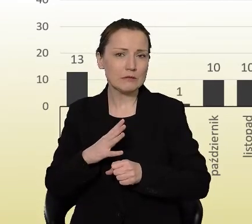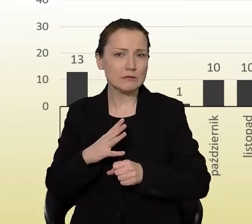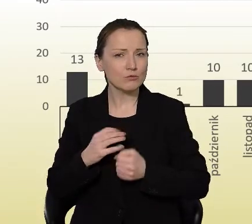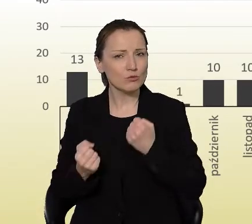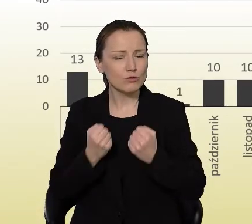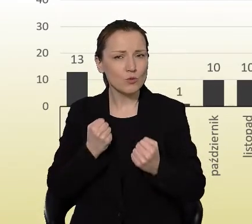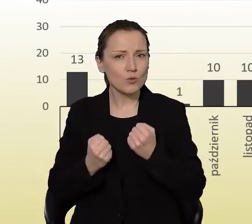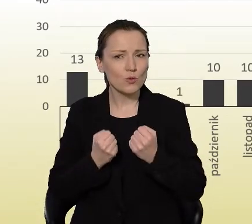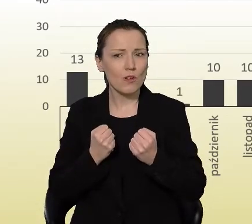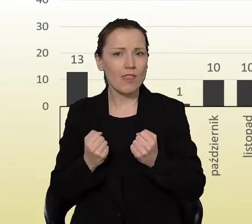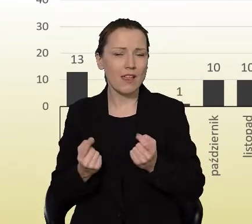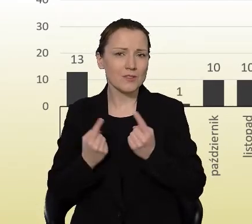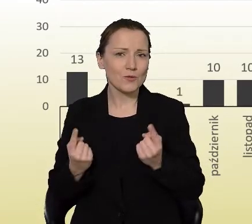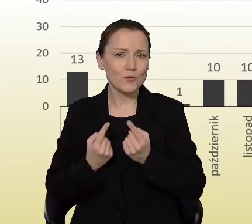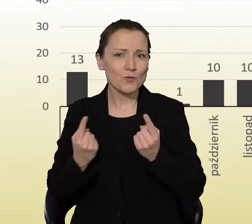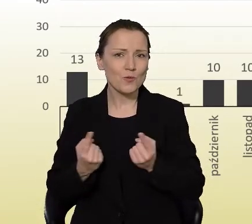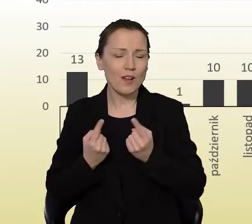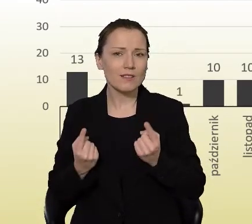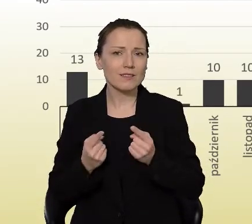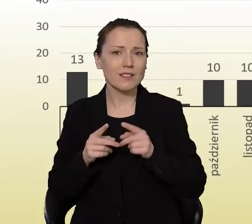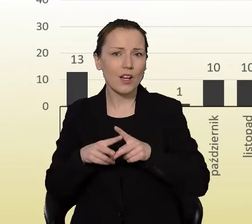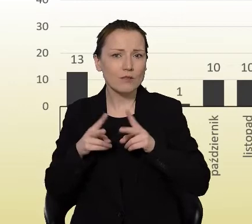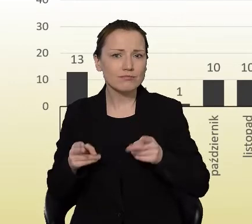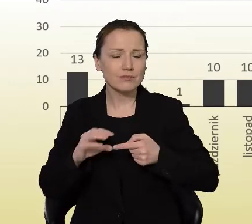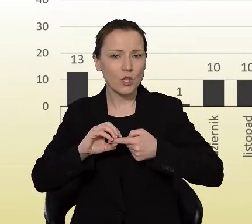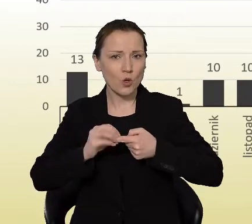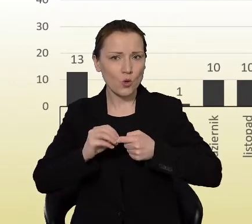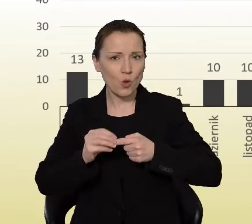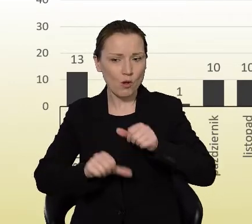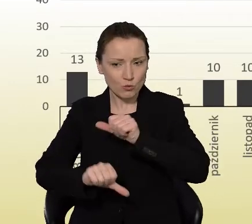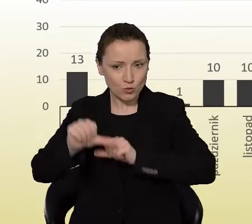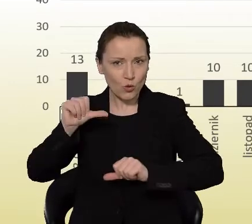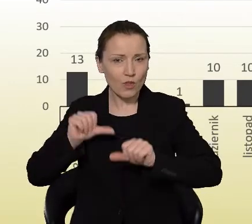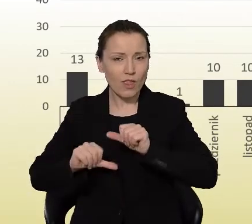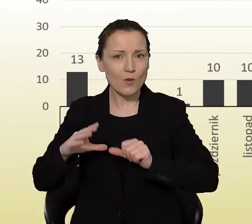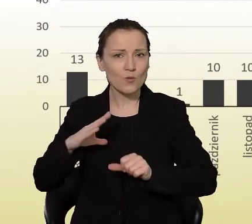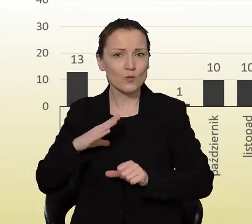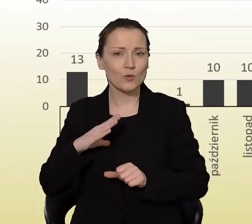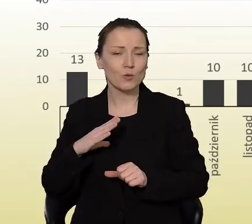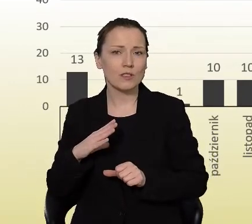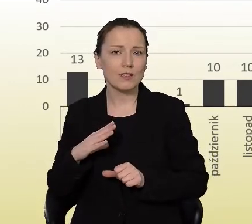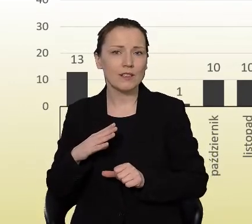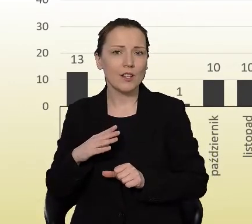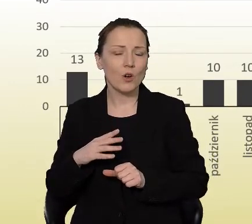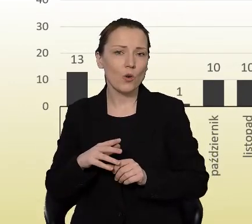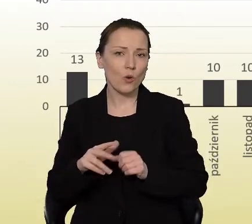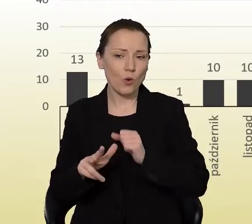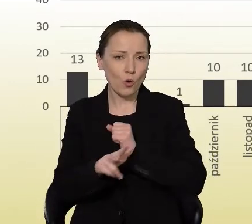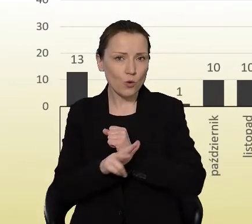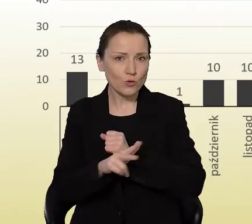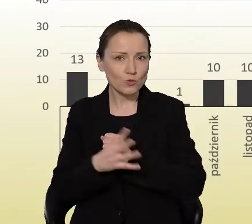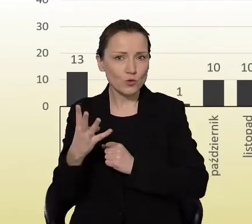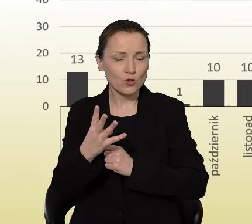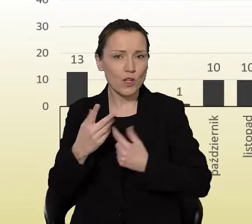patrząc na liczbę zgonów w grudniu ubiegłego roku, bo 84